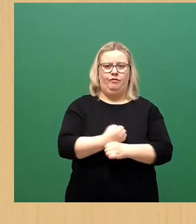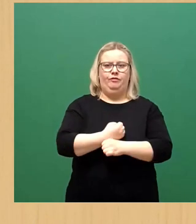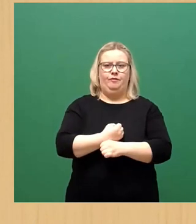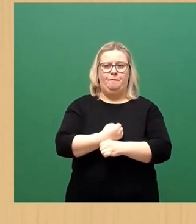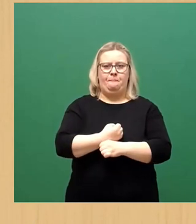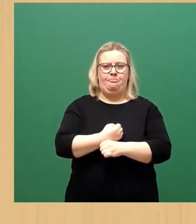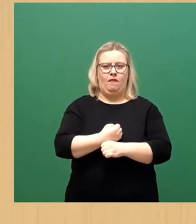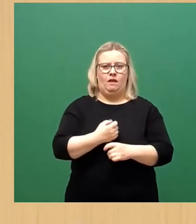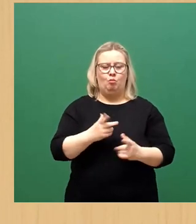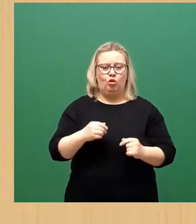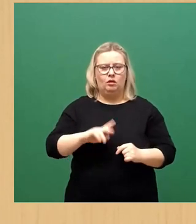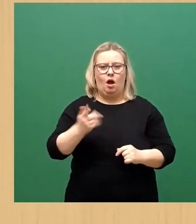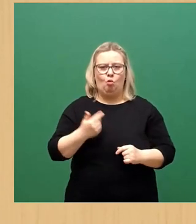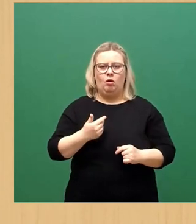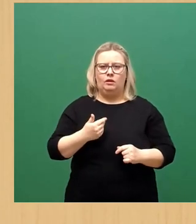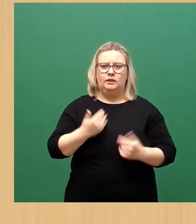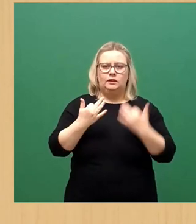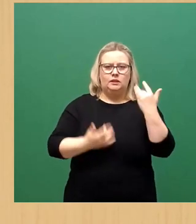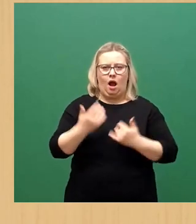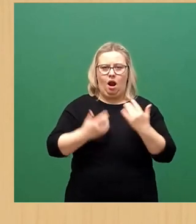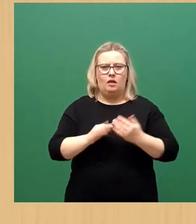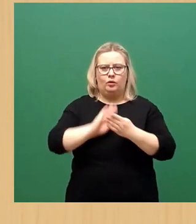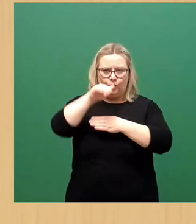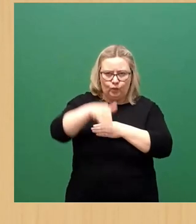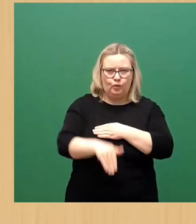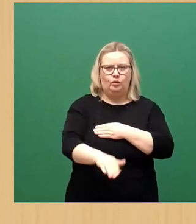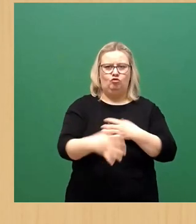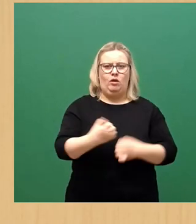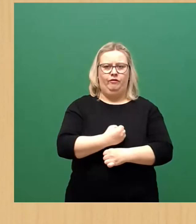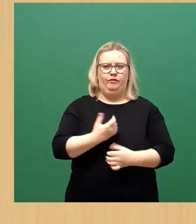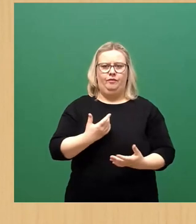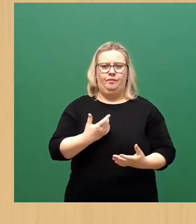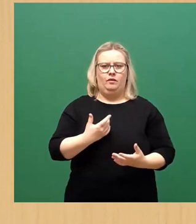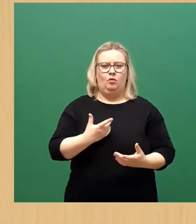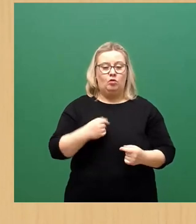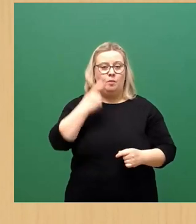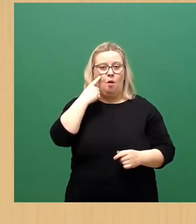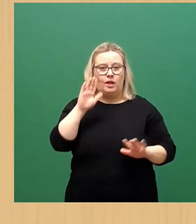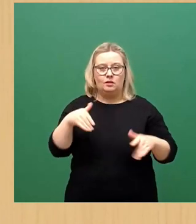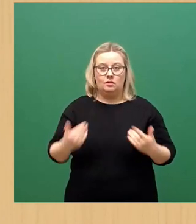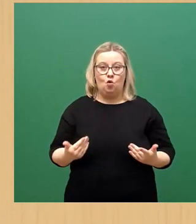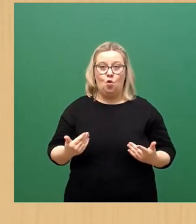hohen Fallzahlen fristgerecht abzuarbeiten. Und was haben wir im Moment? Wir haben im